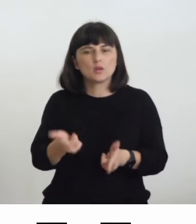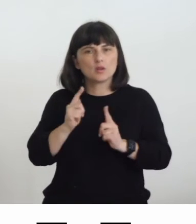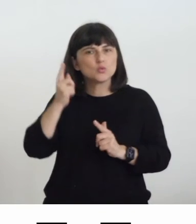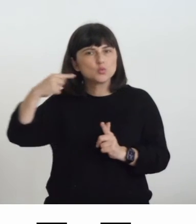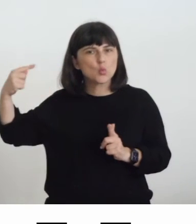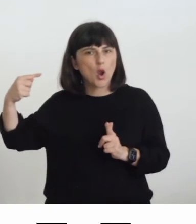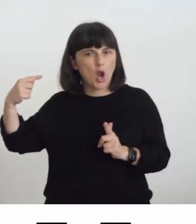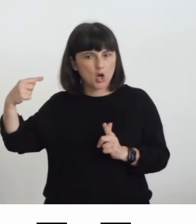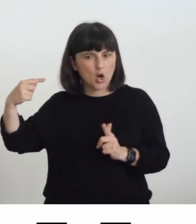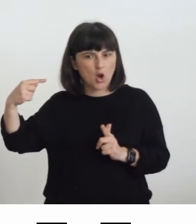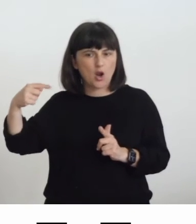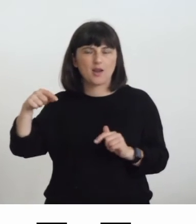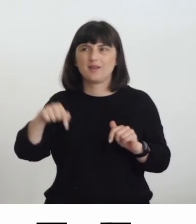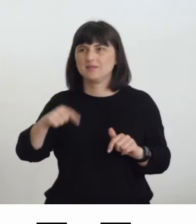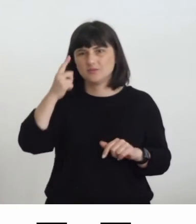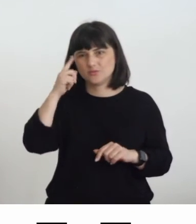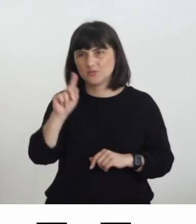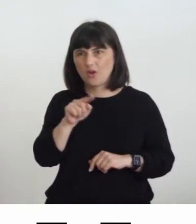sonorità ora non so se